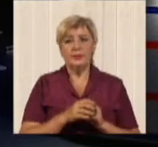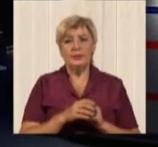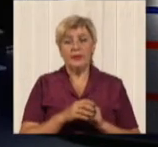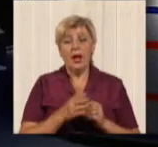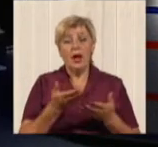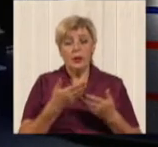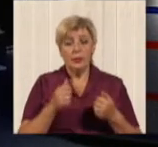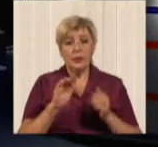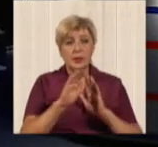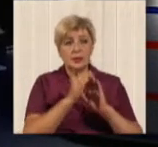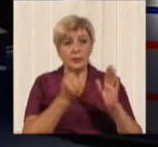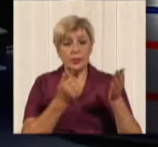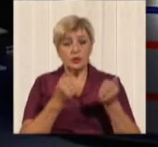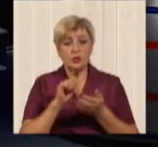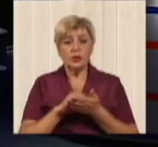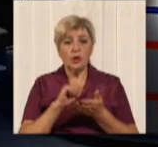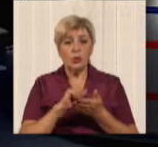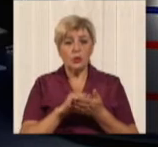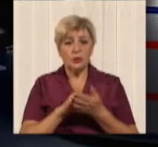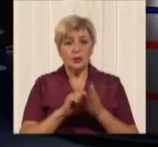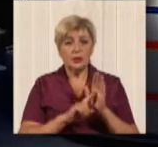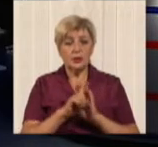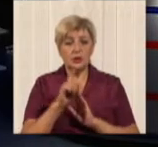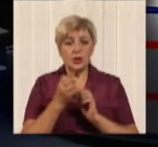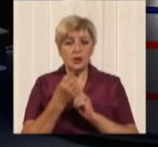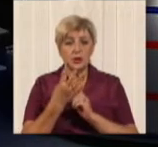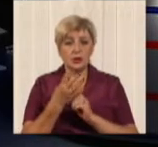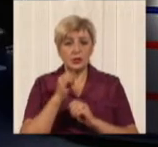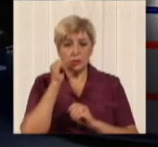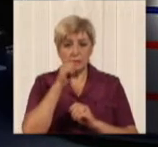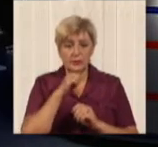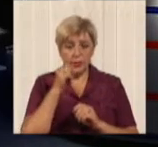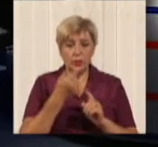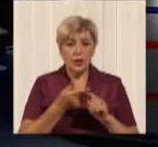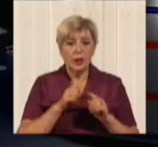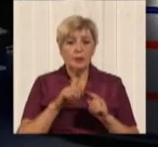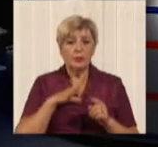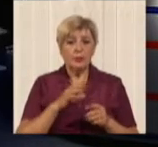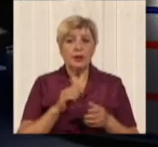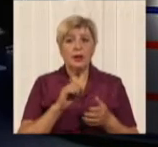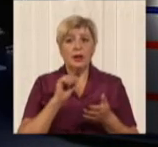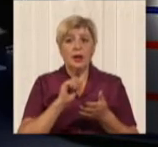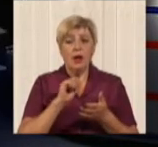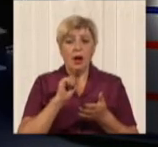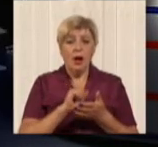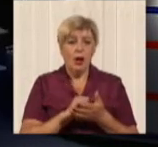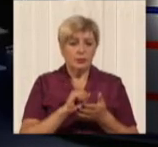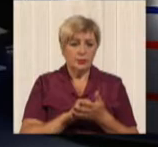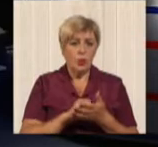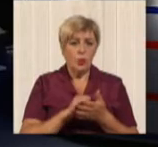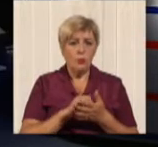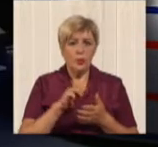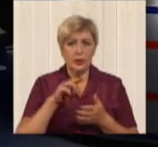запрашивали документы, начиная с 2014 года. Это были и плановые экономические показатели, и фактические выработки бюджета комунального предприятия